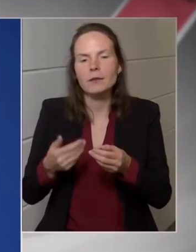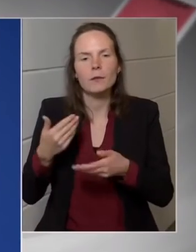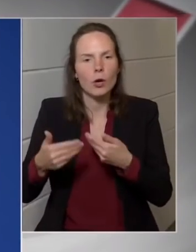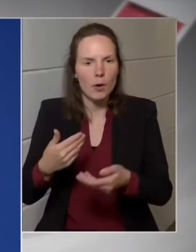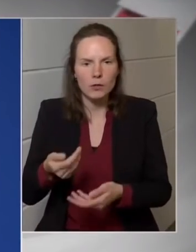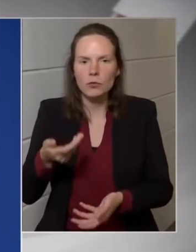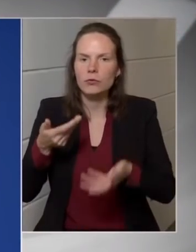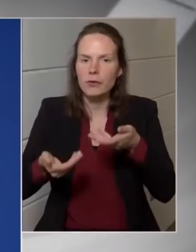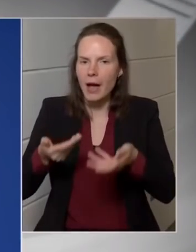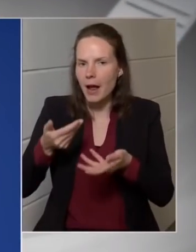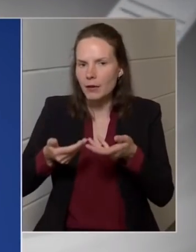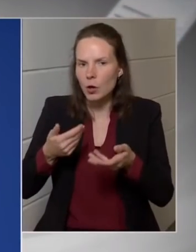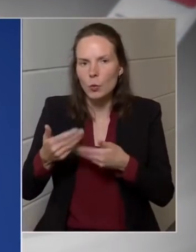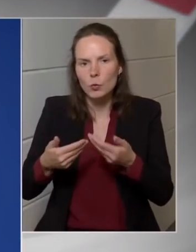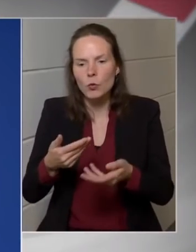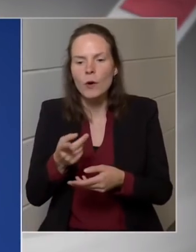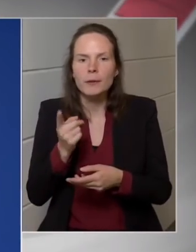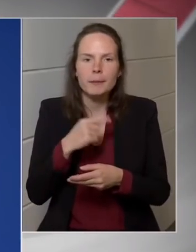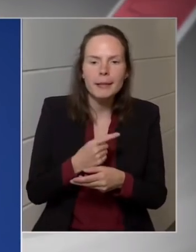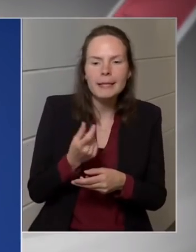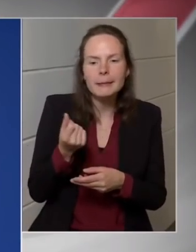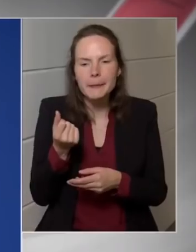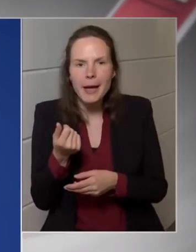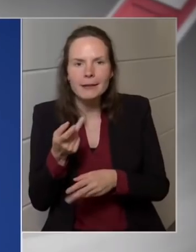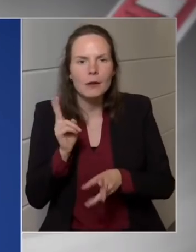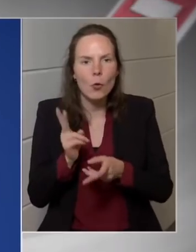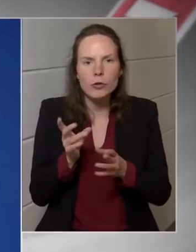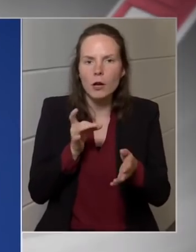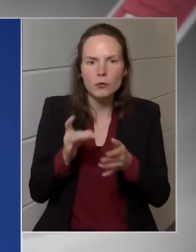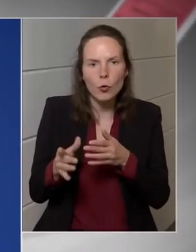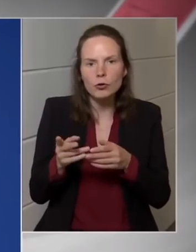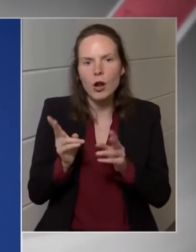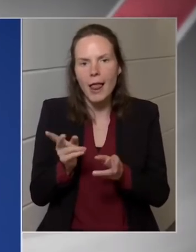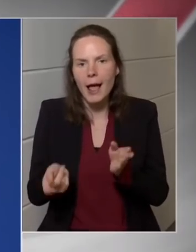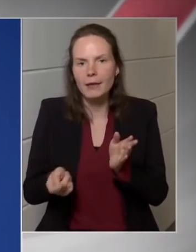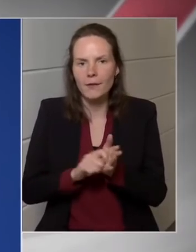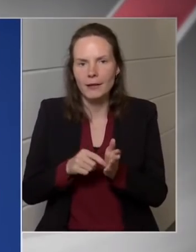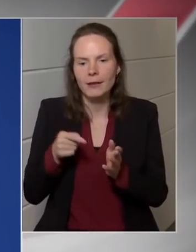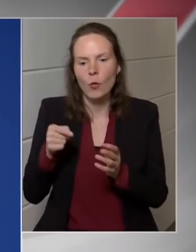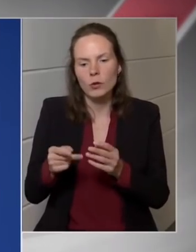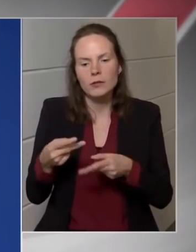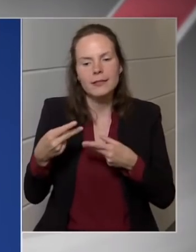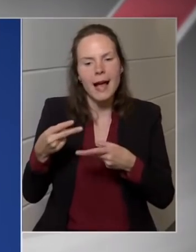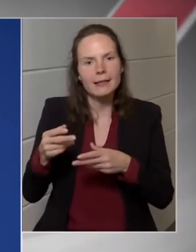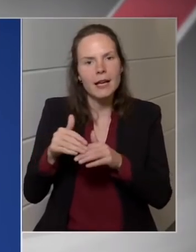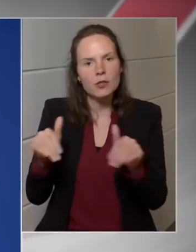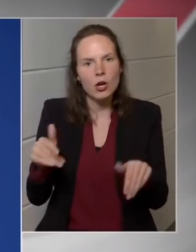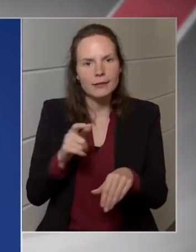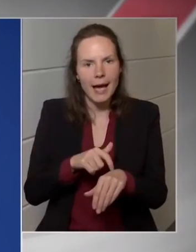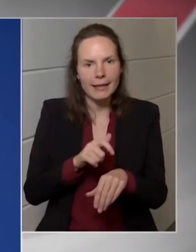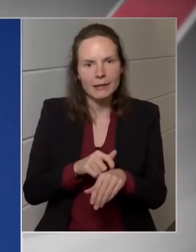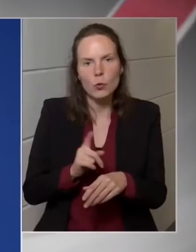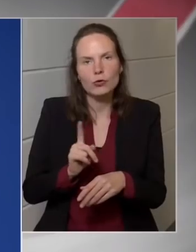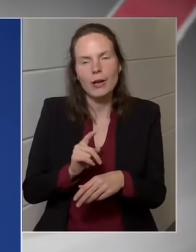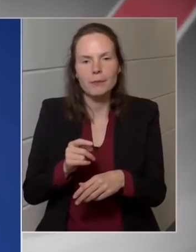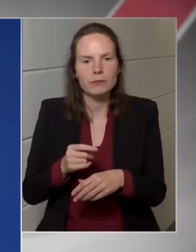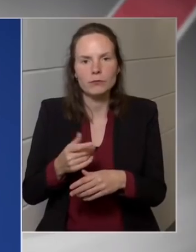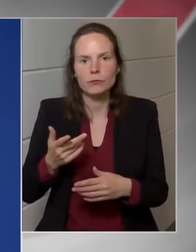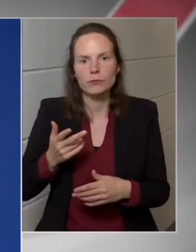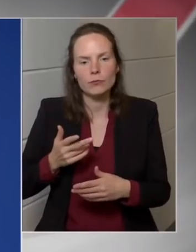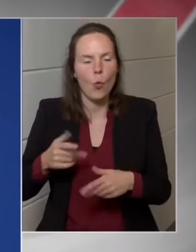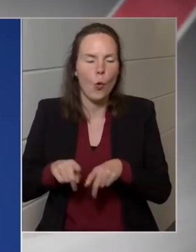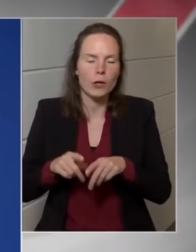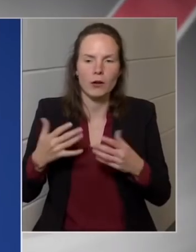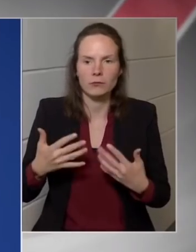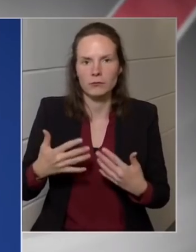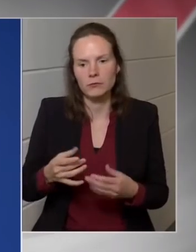mit, mennyiért, hogyan lehet gyorsabban megvásárolni. Ott ugye a szállítási határidők sem egyik napról a másikra történnek, tehát ez is egy